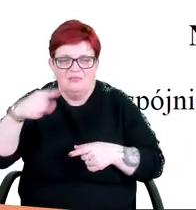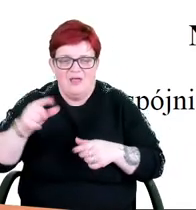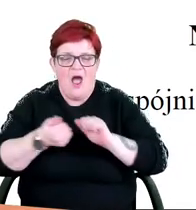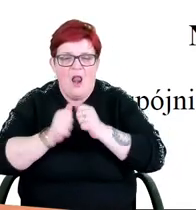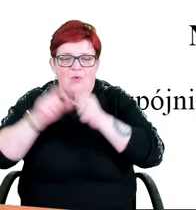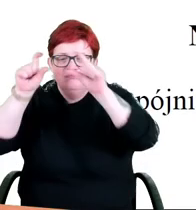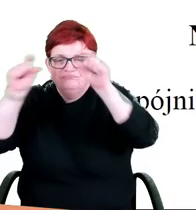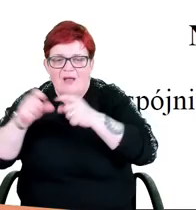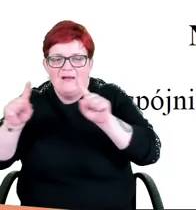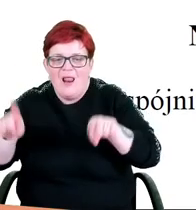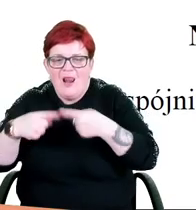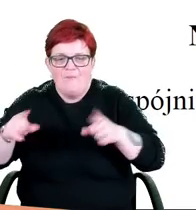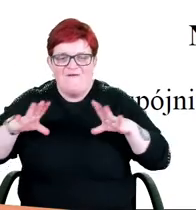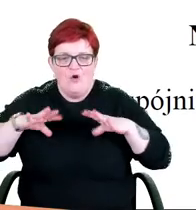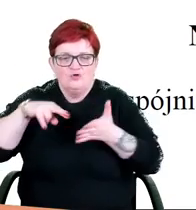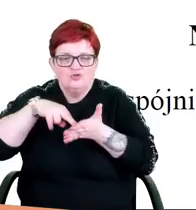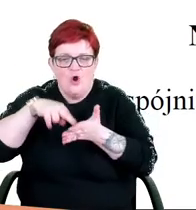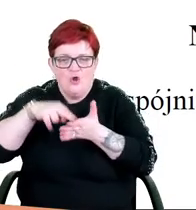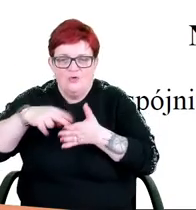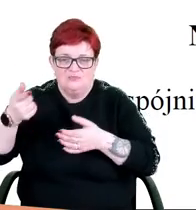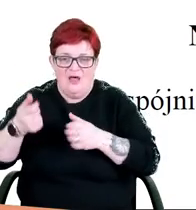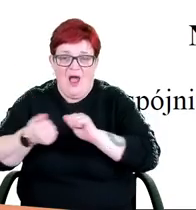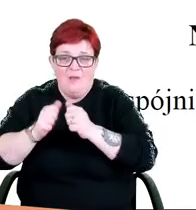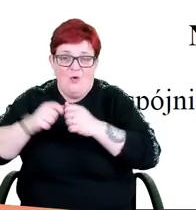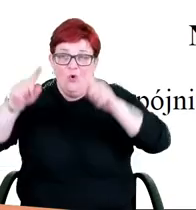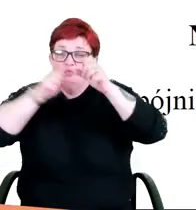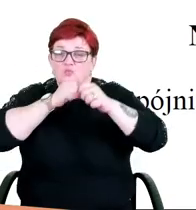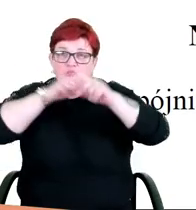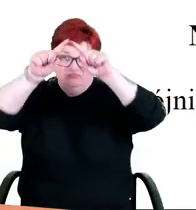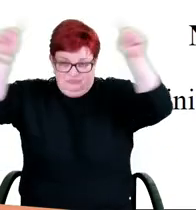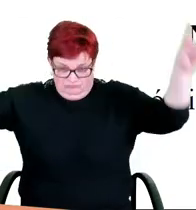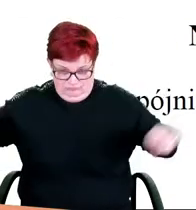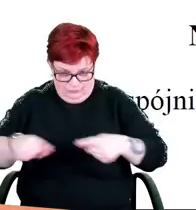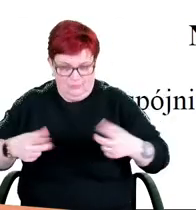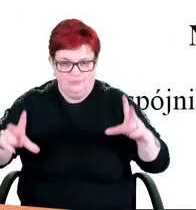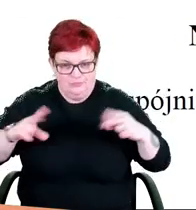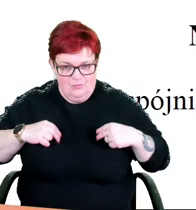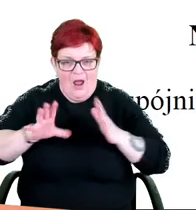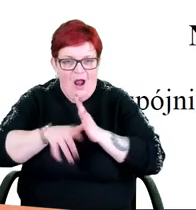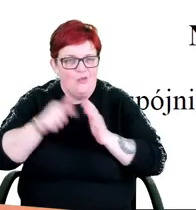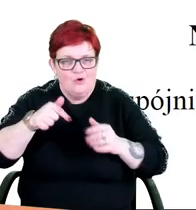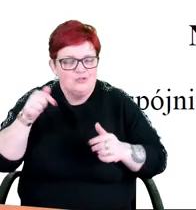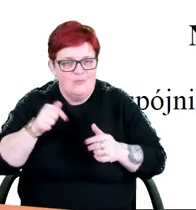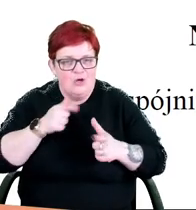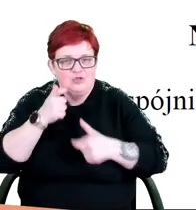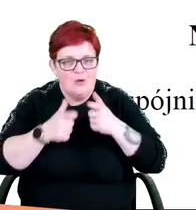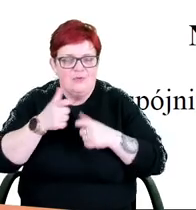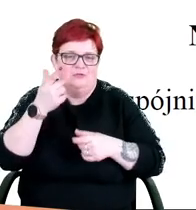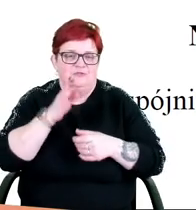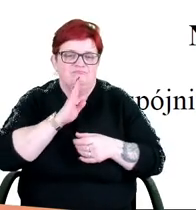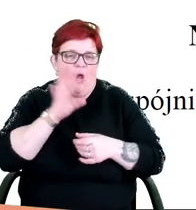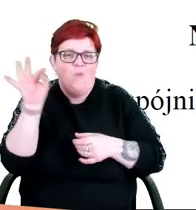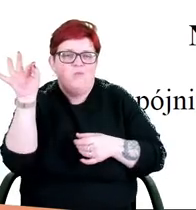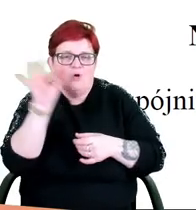reklamowe w formie wolno stojącej lub sytuowane na elewacji, jako spójnie zaprojektowana grupa nośników o